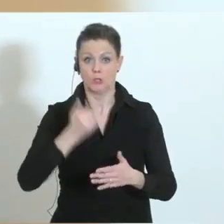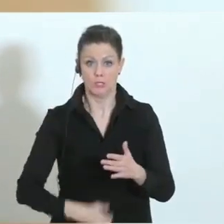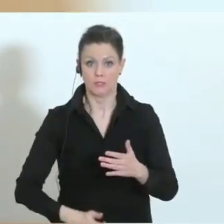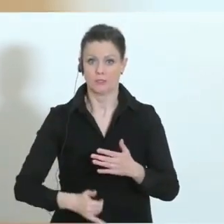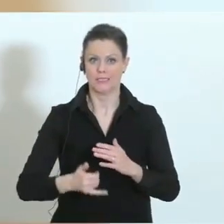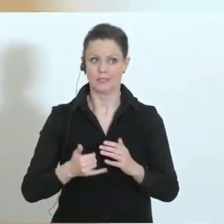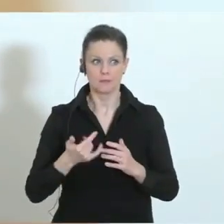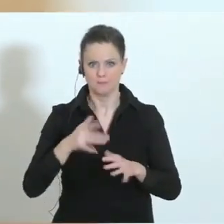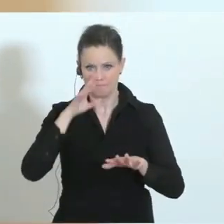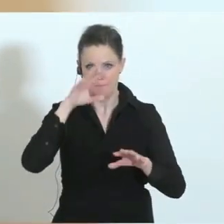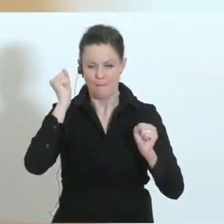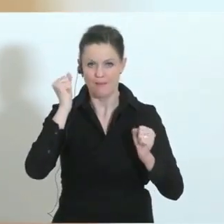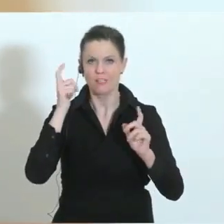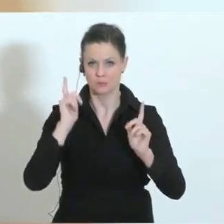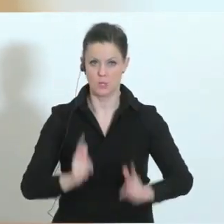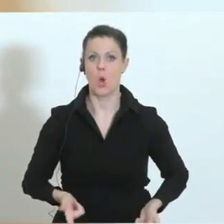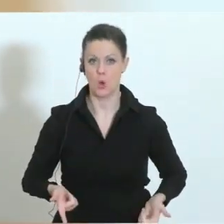gecheckt hat, Hallo, was ist jetzt los.